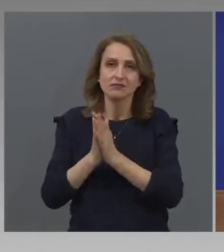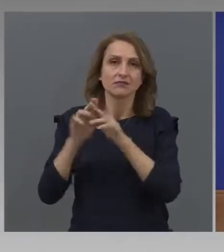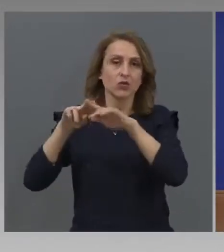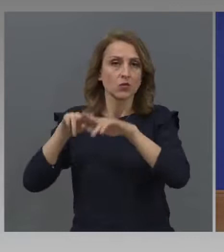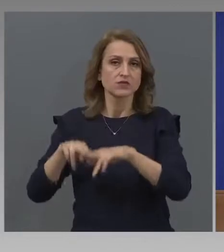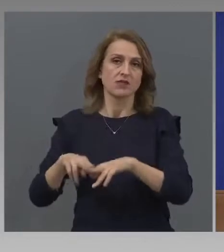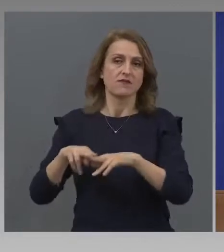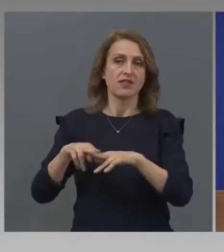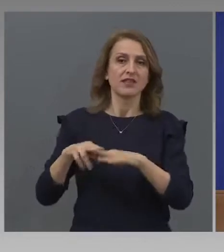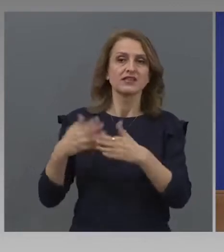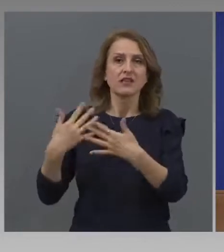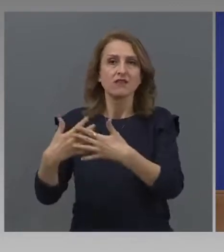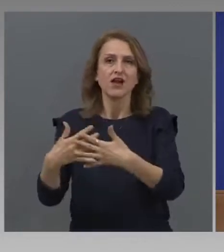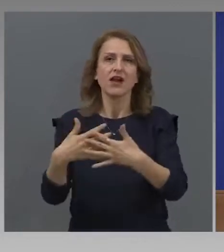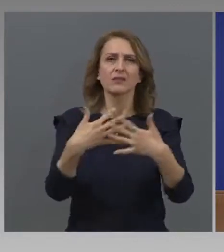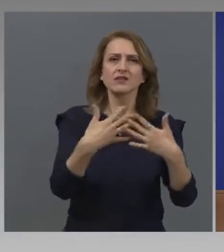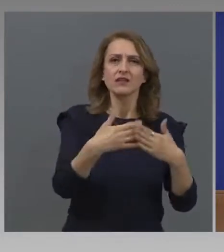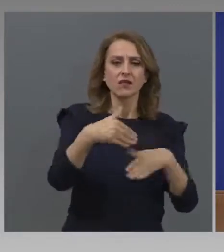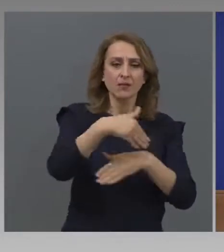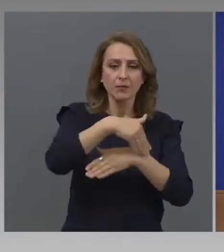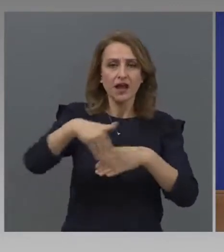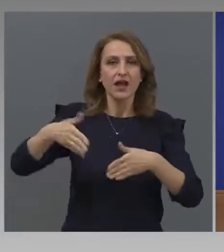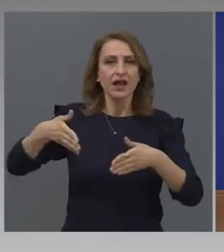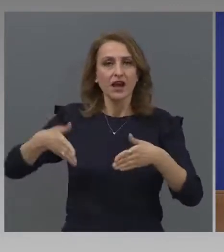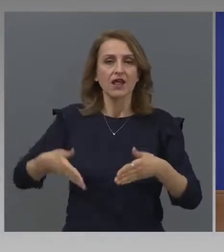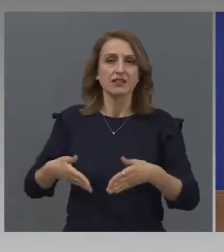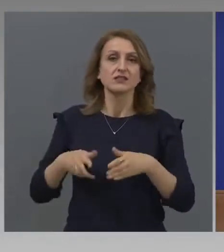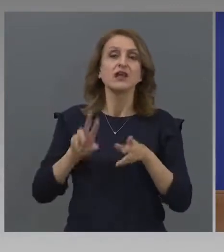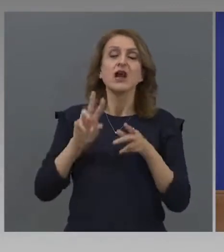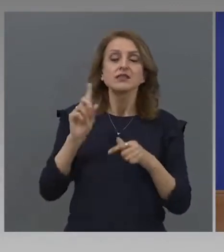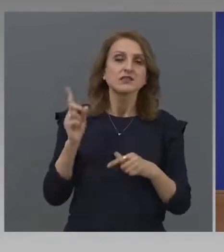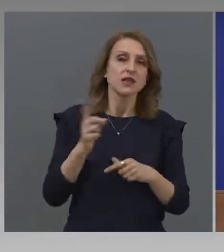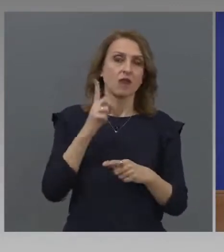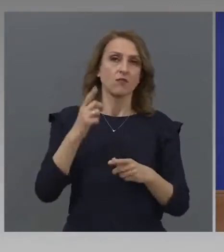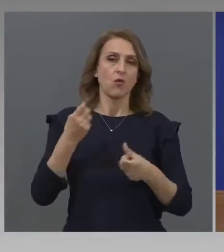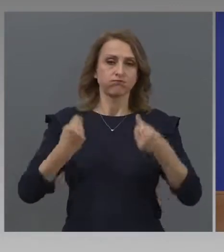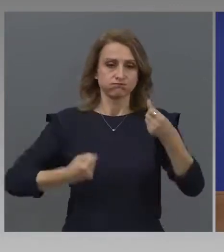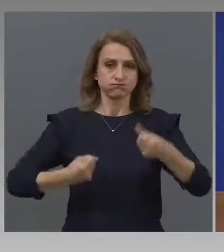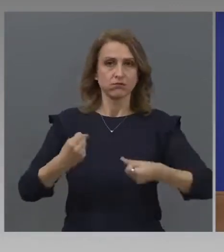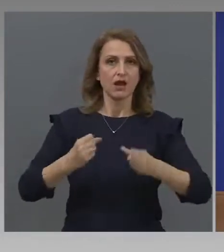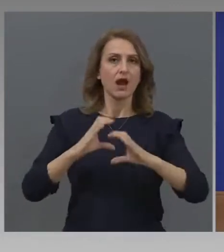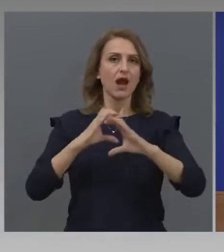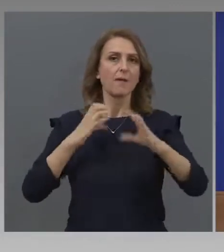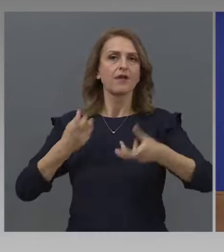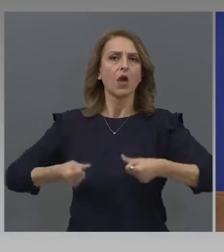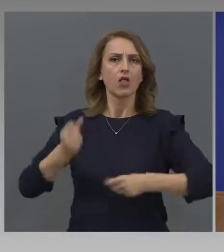сухопътните граници освен за тежкотоварните автомобили, зелените коридори и всичко останало.